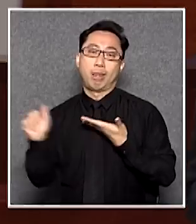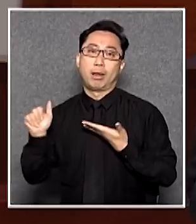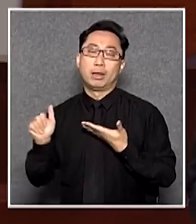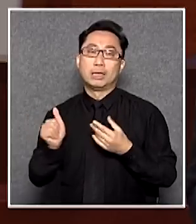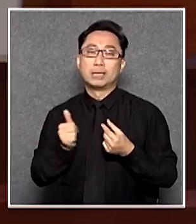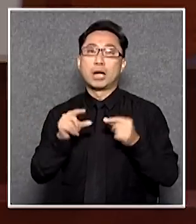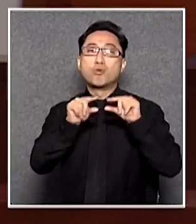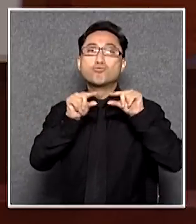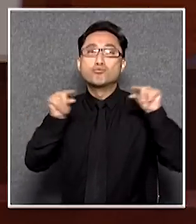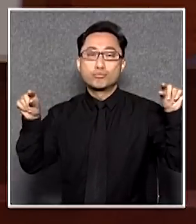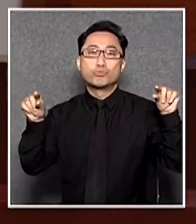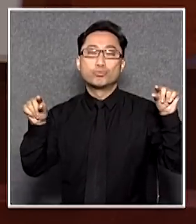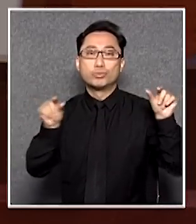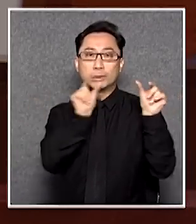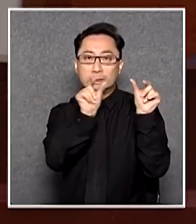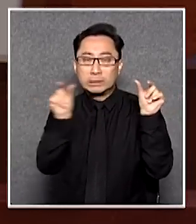構先不要錯